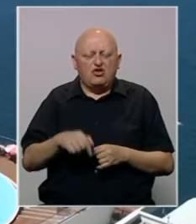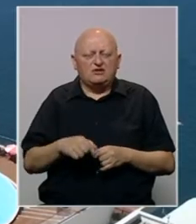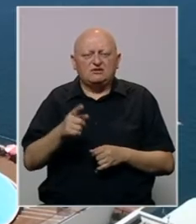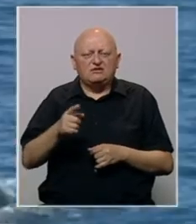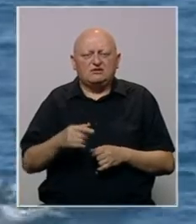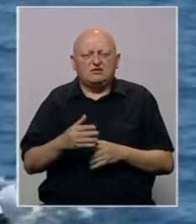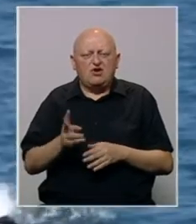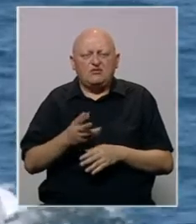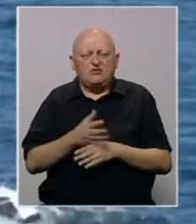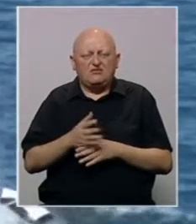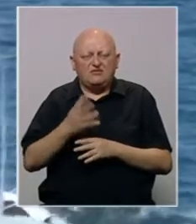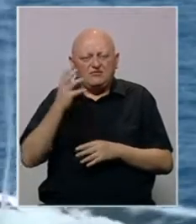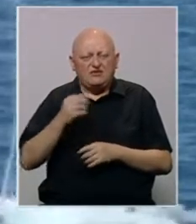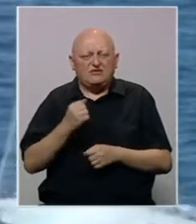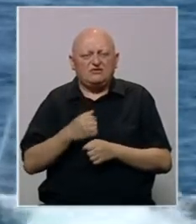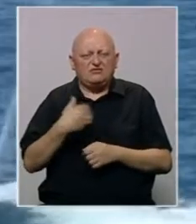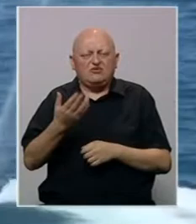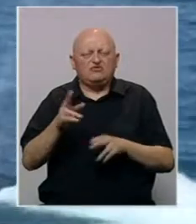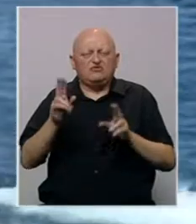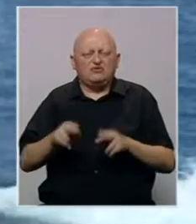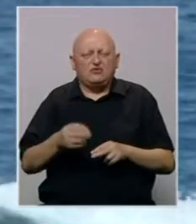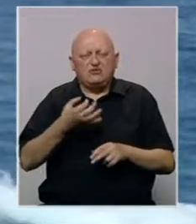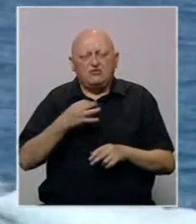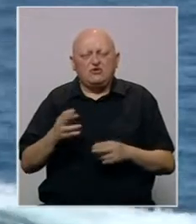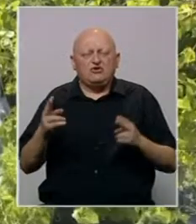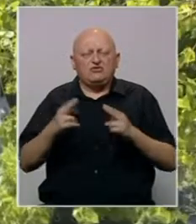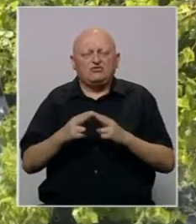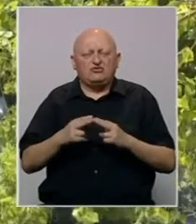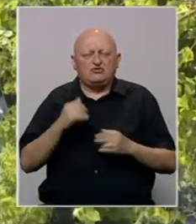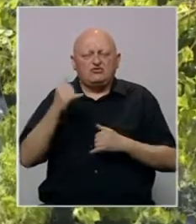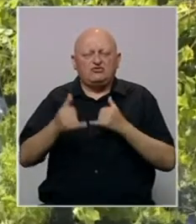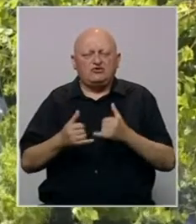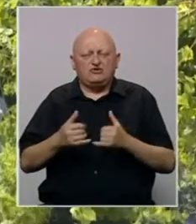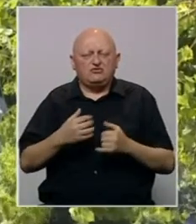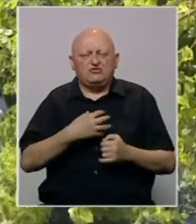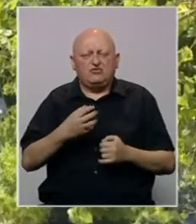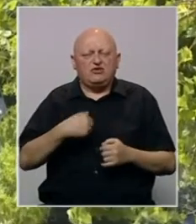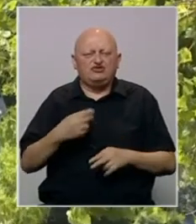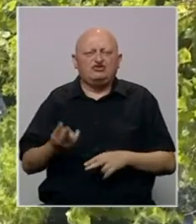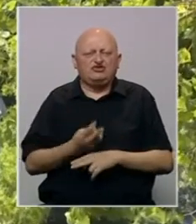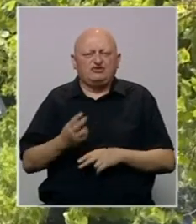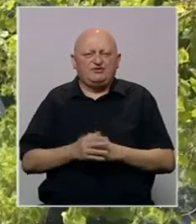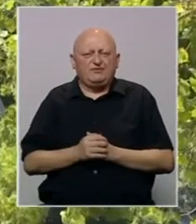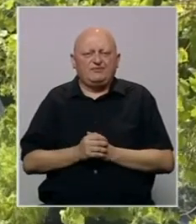Objentitetske vlade na ovaj su način pružile mogućnost boljeg upoznavanja turističkih blaga naše zemlje.